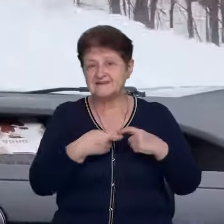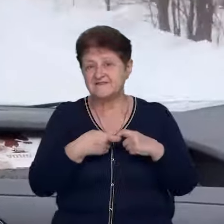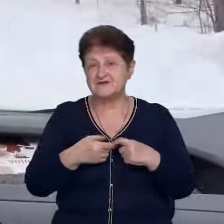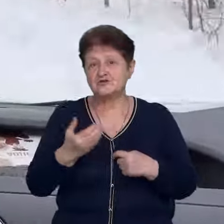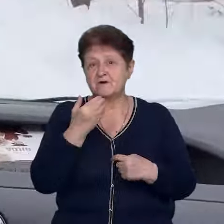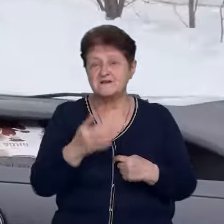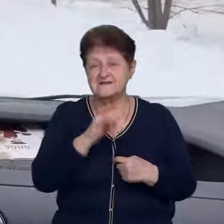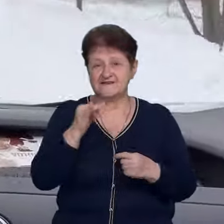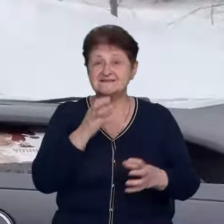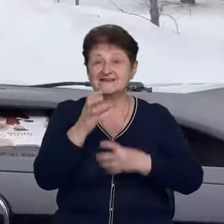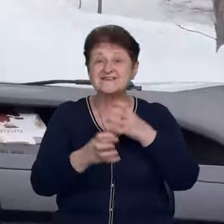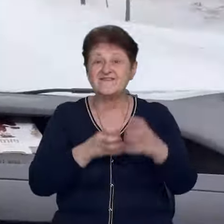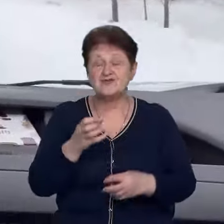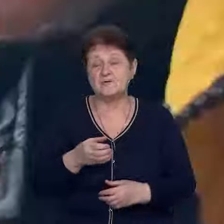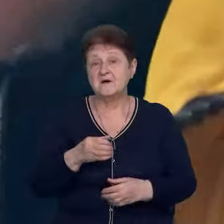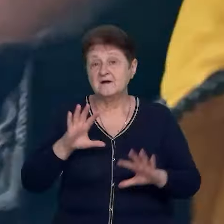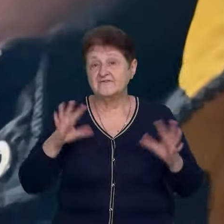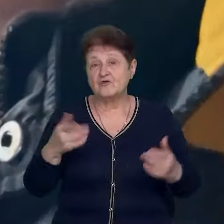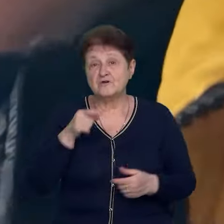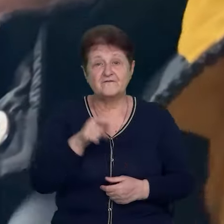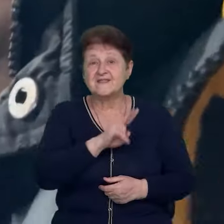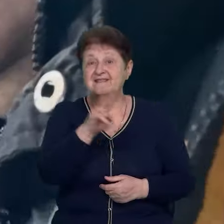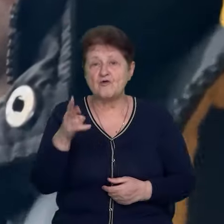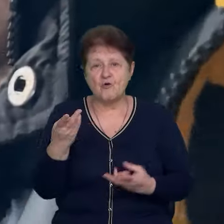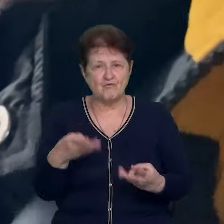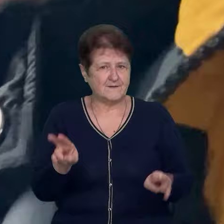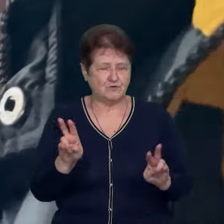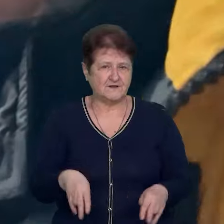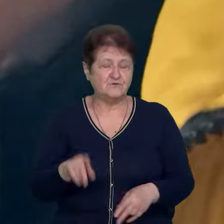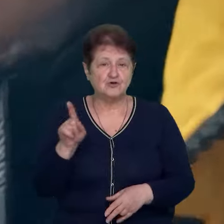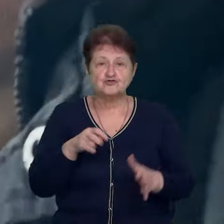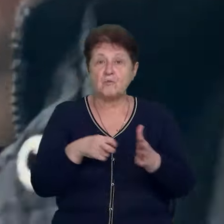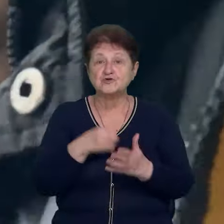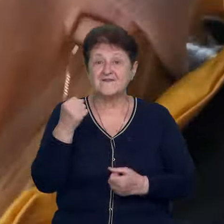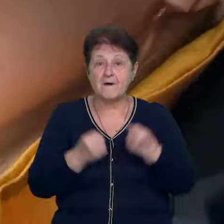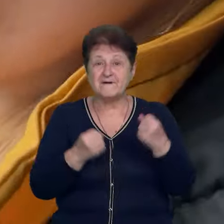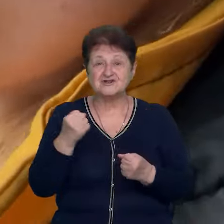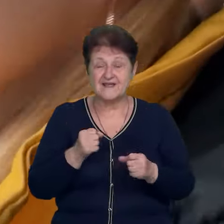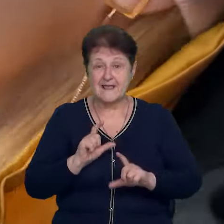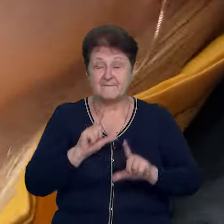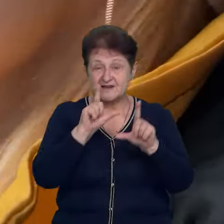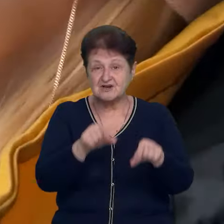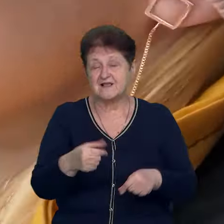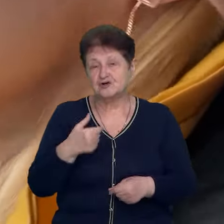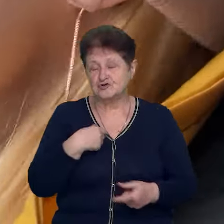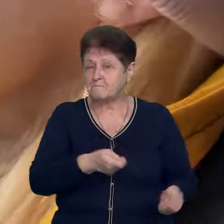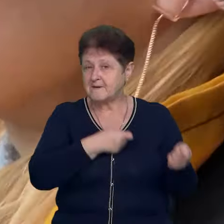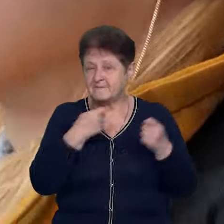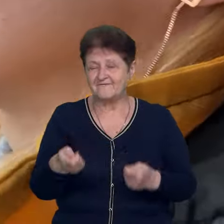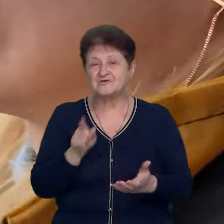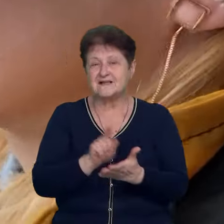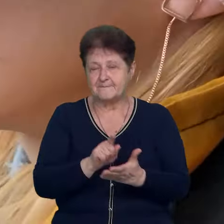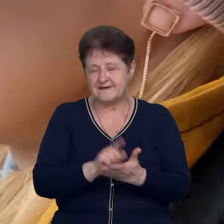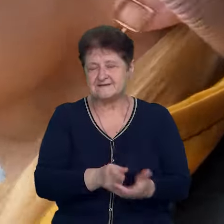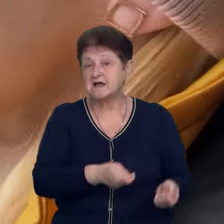їх з зовнішнім світом виходить. Виходить, вони більше нікому не потрібні, щоб поштова машина до них приїжджала, щоб ми привозили їм